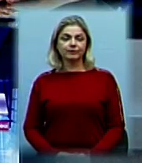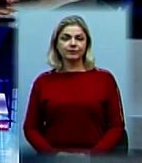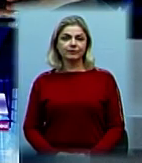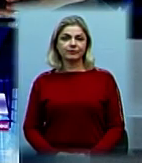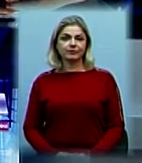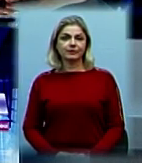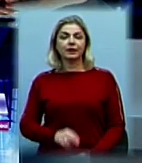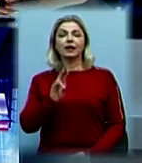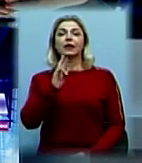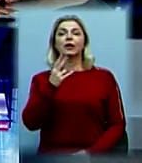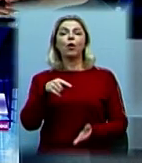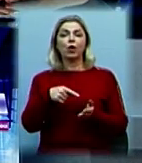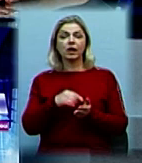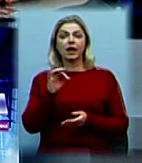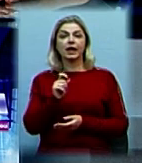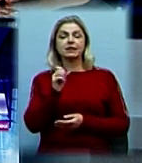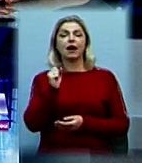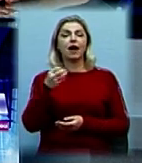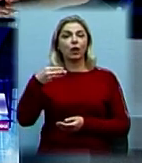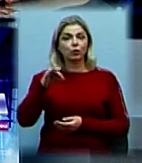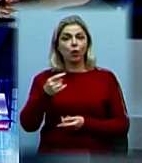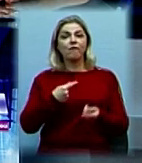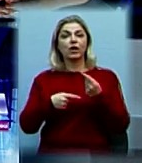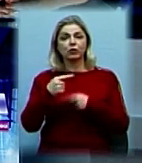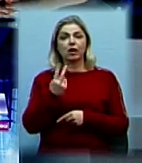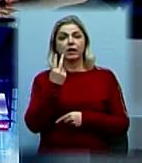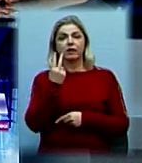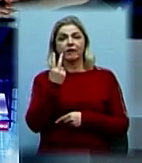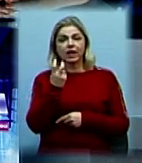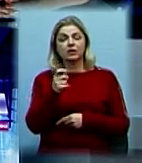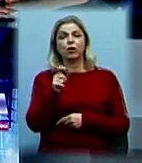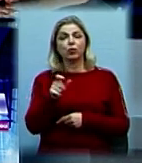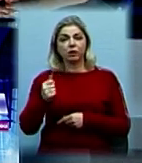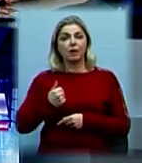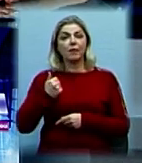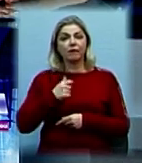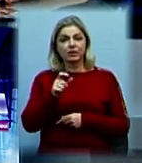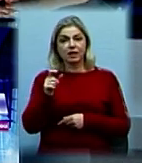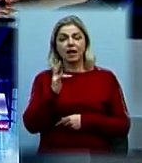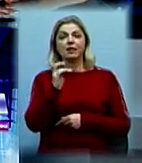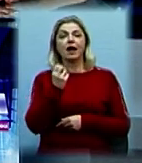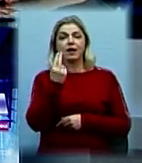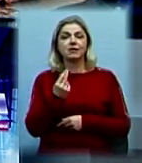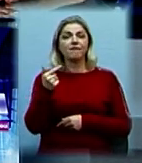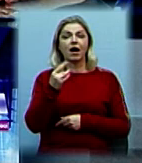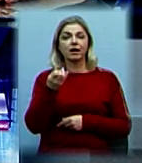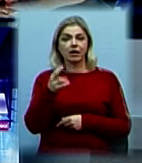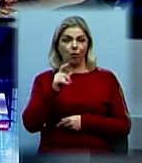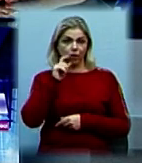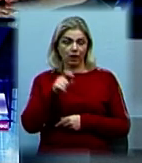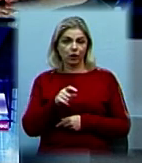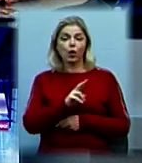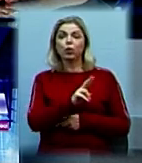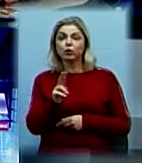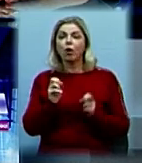До Миколаєва з зони операції об'єднаних сил повернулися дві сотні бійців Національної гвардії України. Хто та як зустрічав